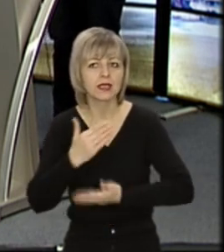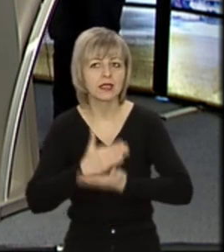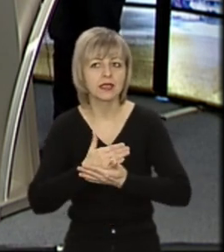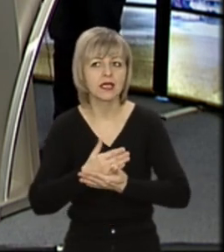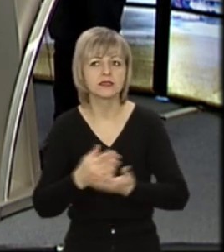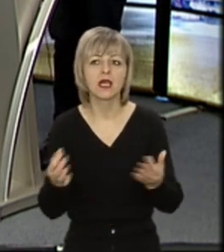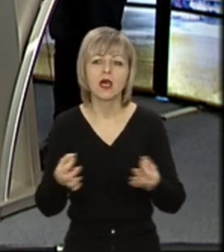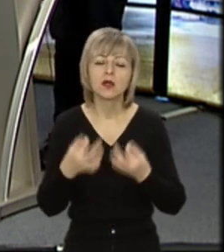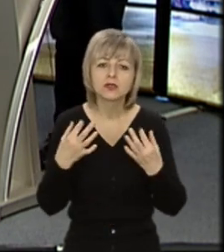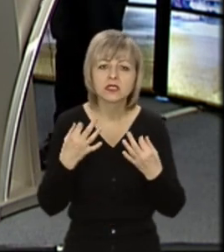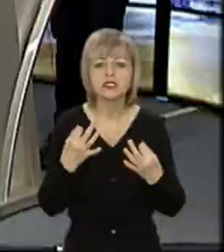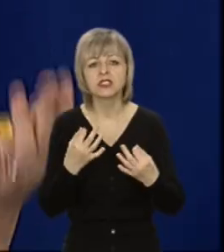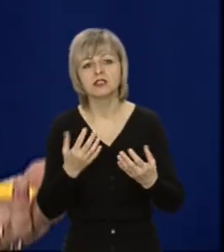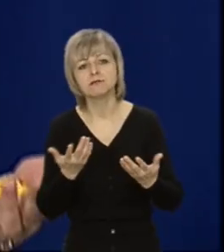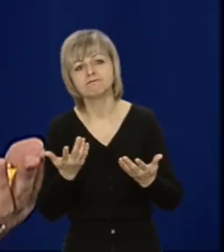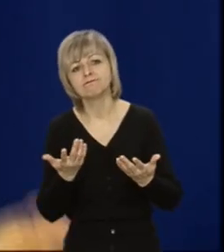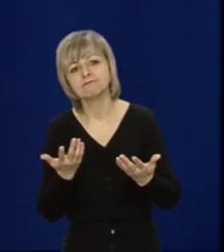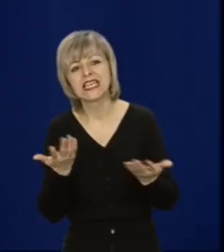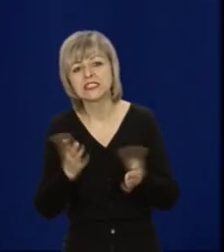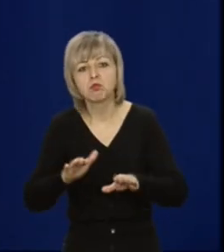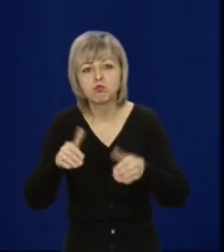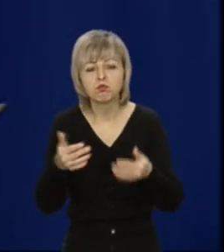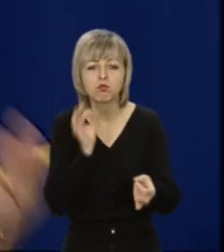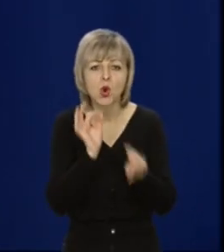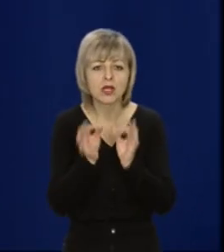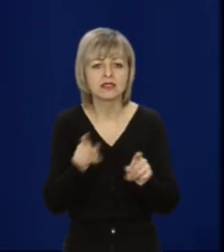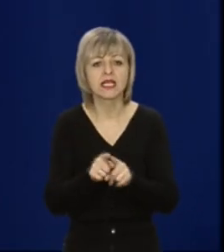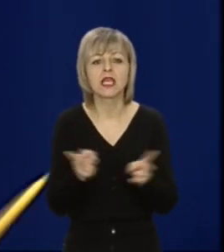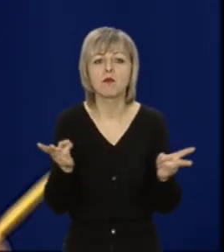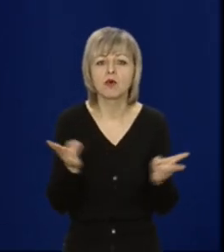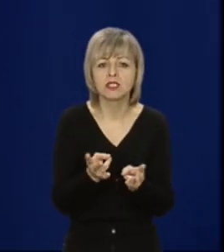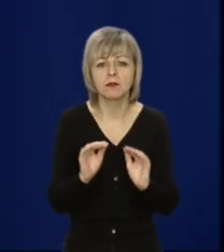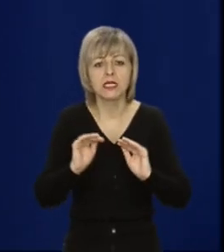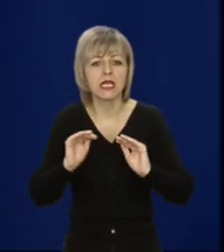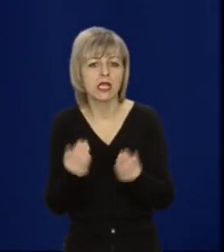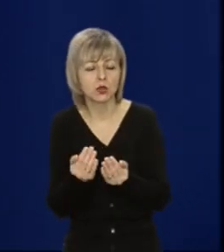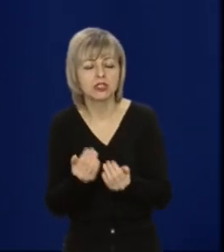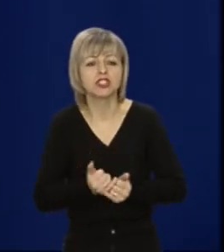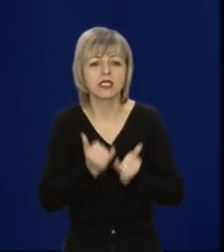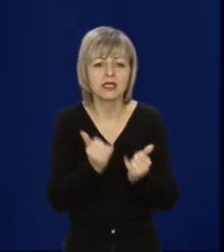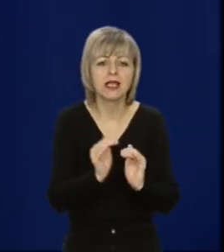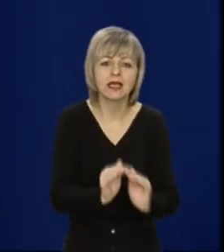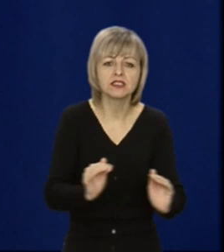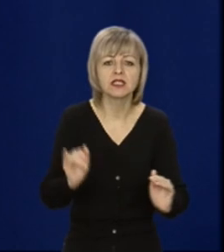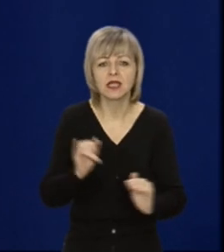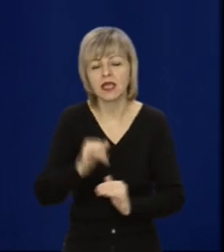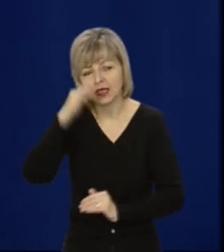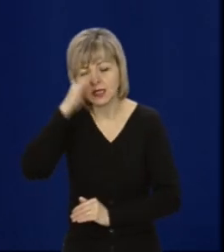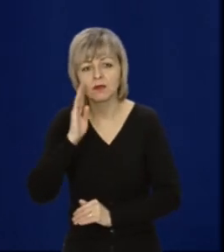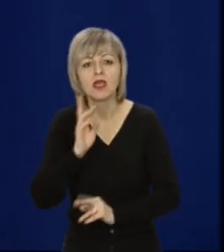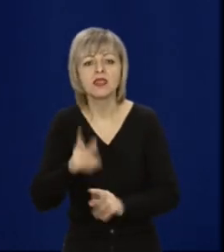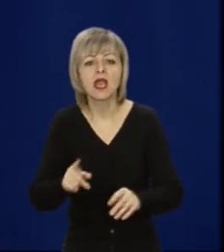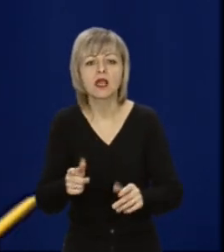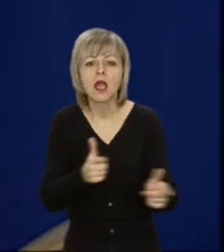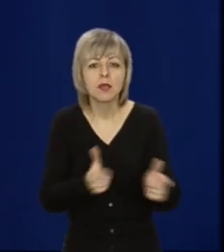дайте поради, такі потрібні і такі лаконічні батькам і дітям, як організувати дитину до